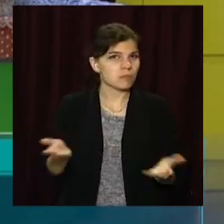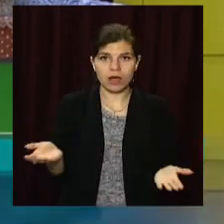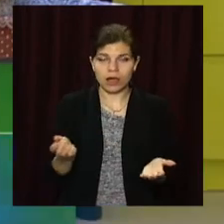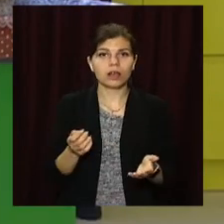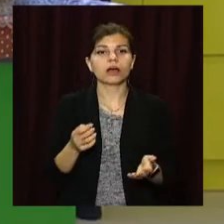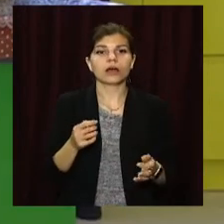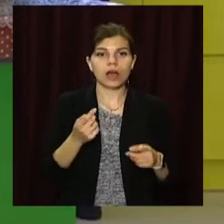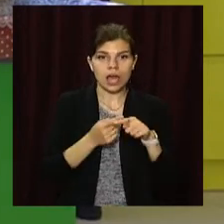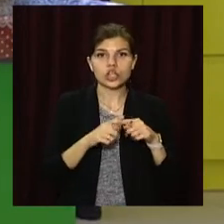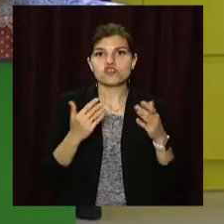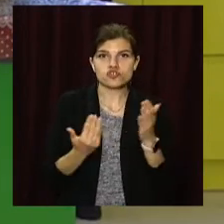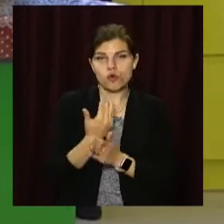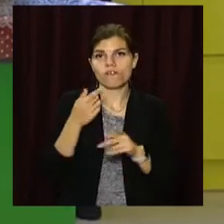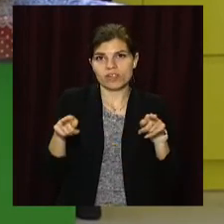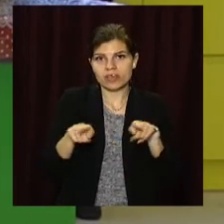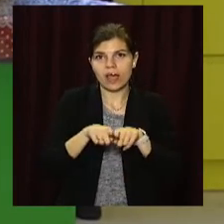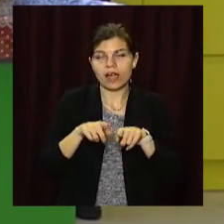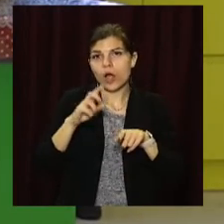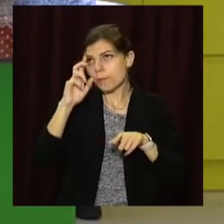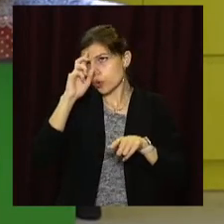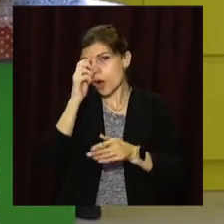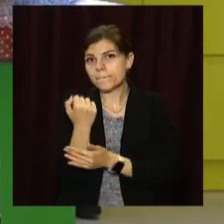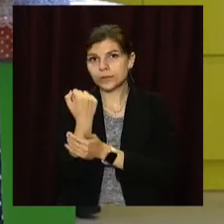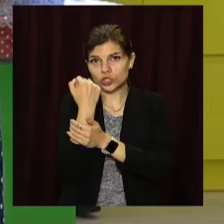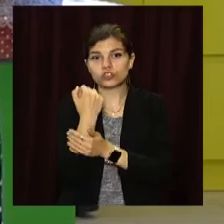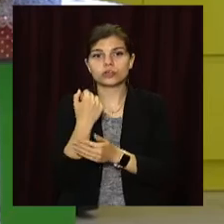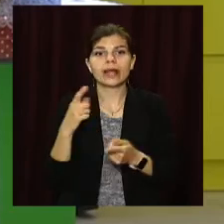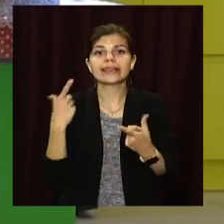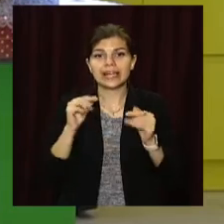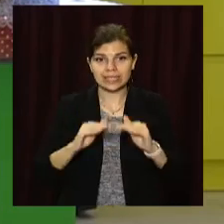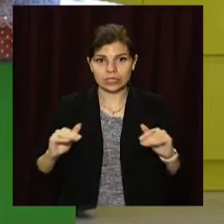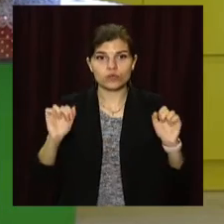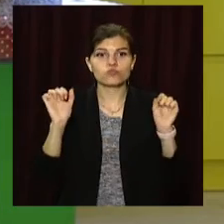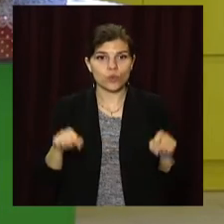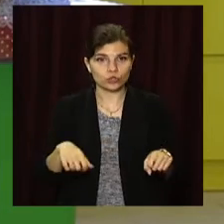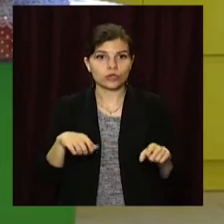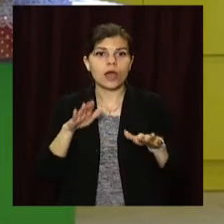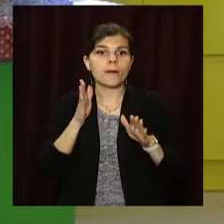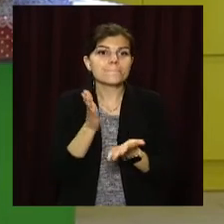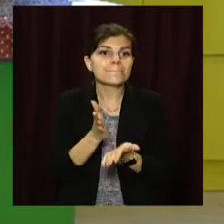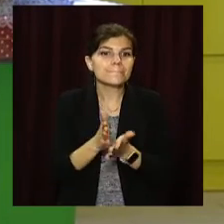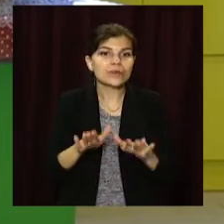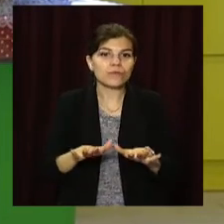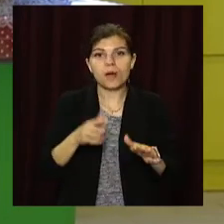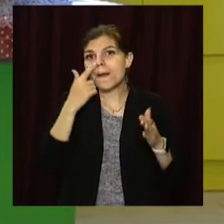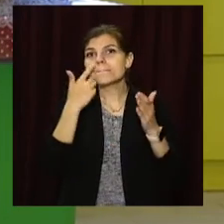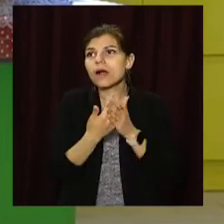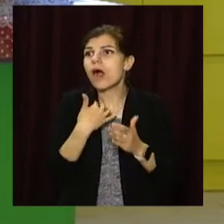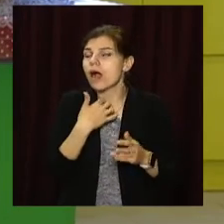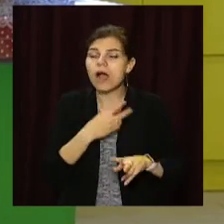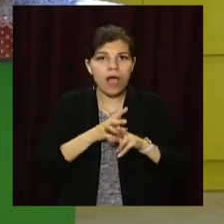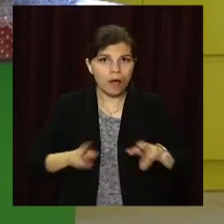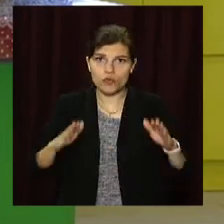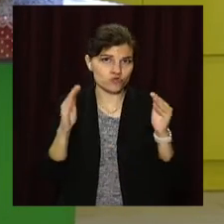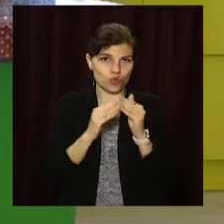Це новий формат підтримки держави, де діти зможуть перебувати майже в домашніх